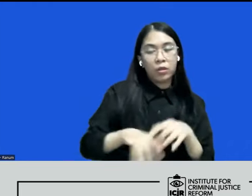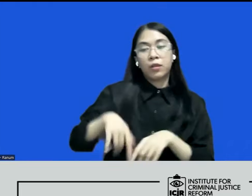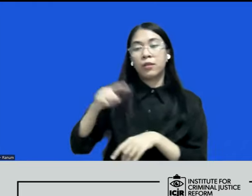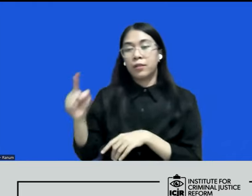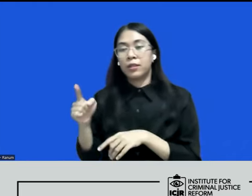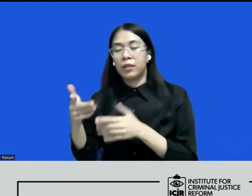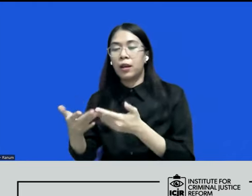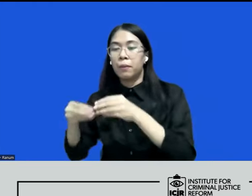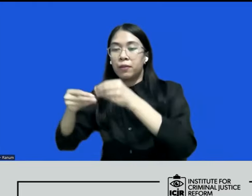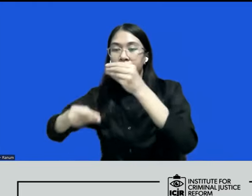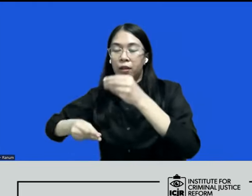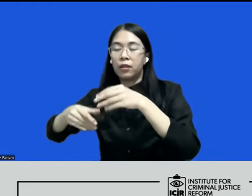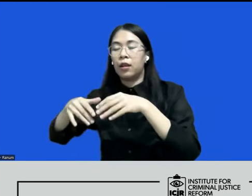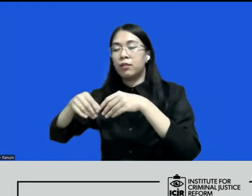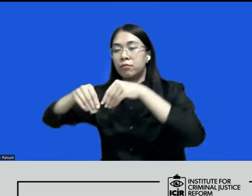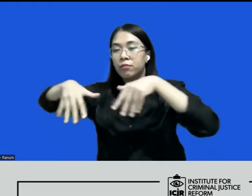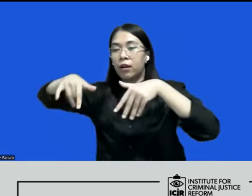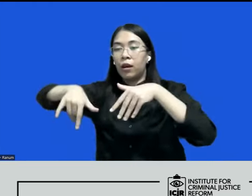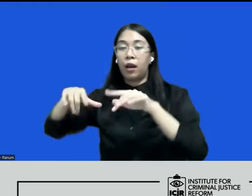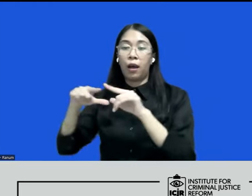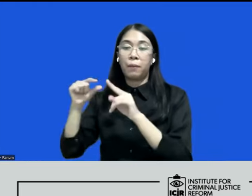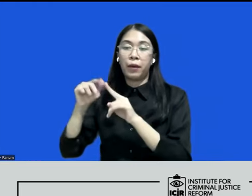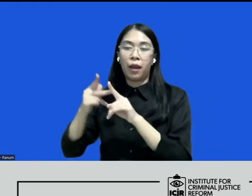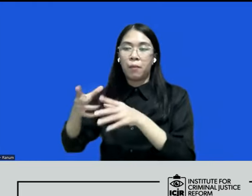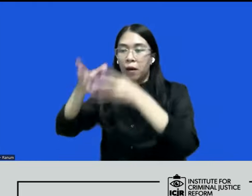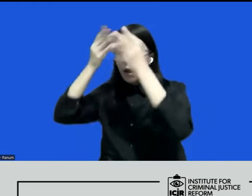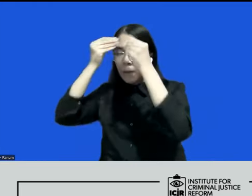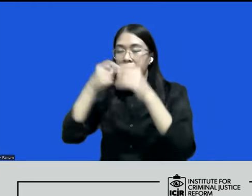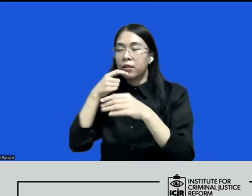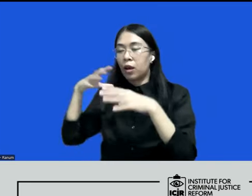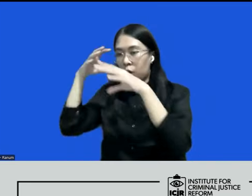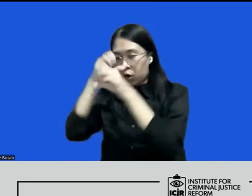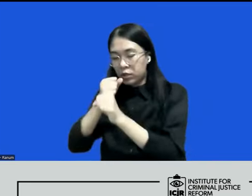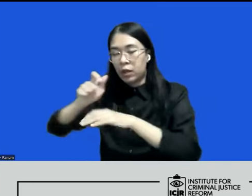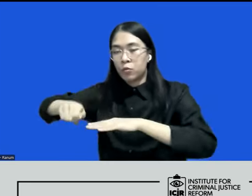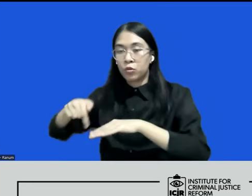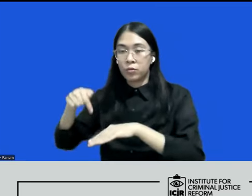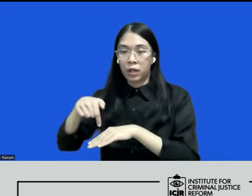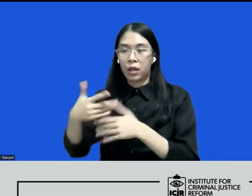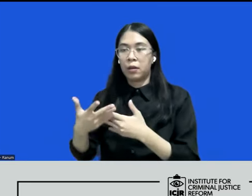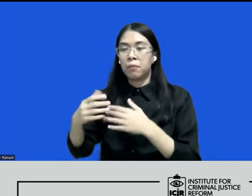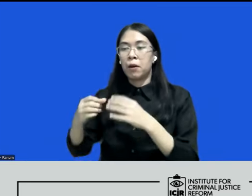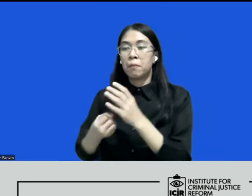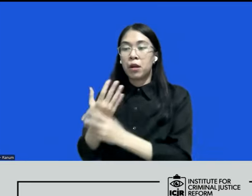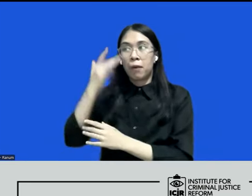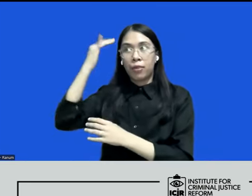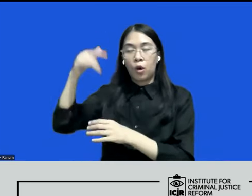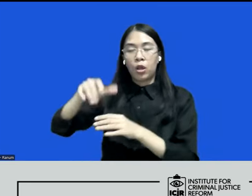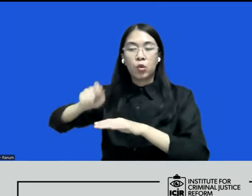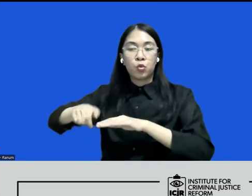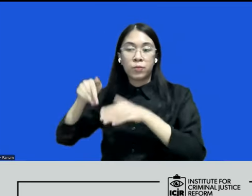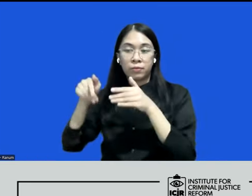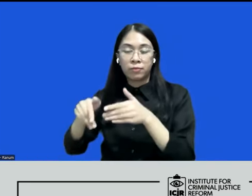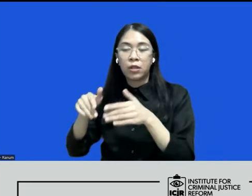penegak hukum memahami konsep-konsep hukum terkini perkembangan-perkembangan teori hukum terkini khususnya tentang